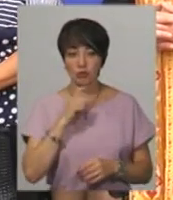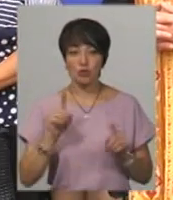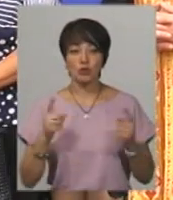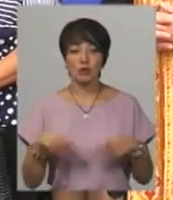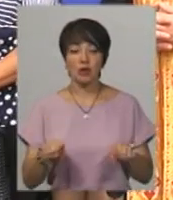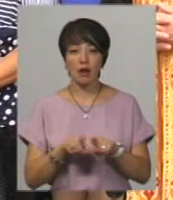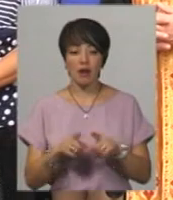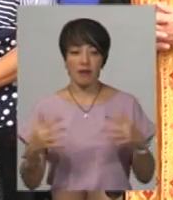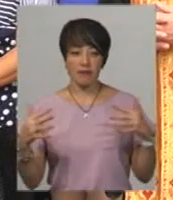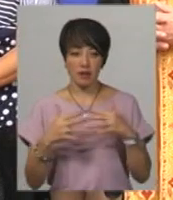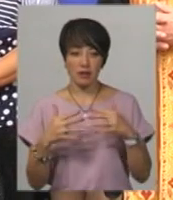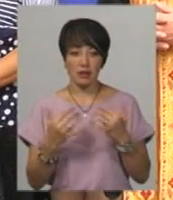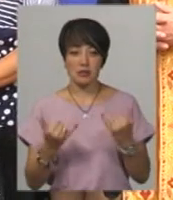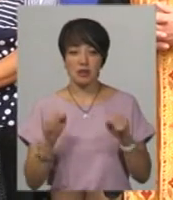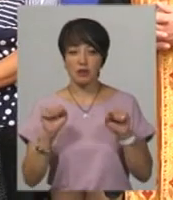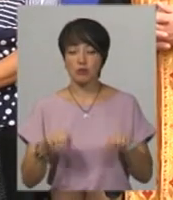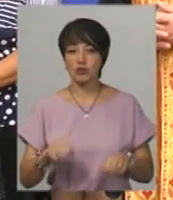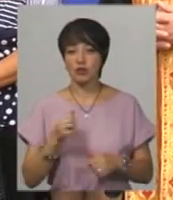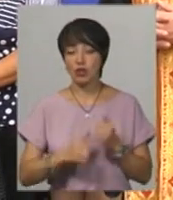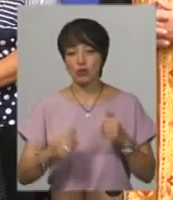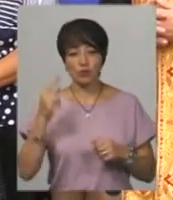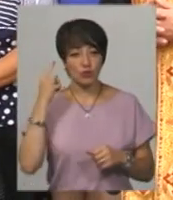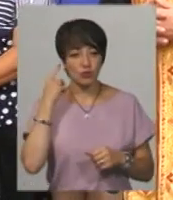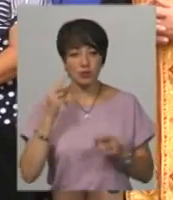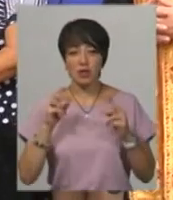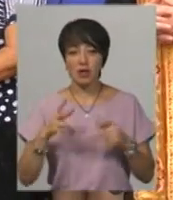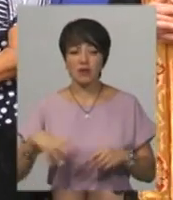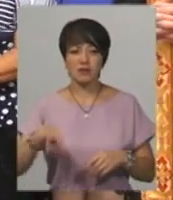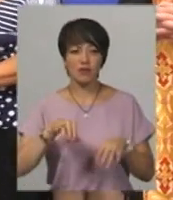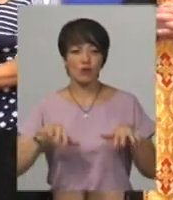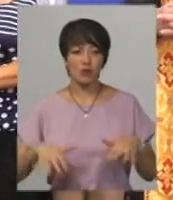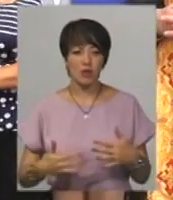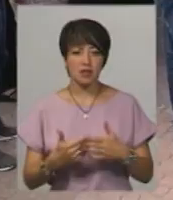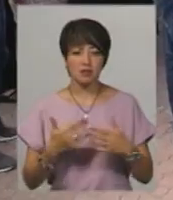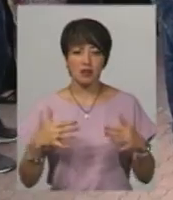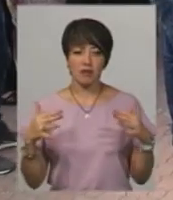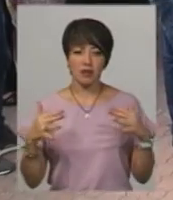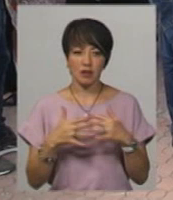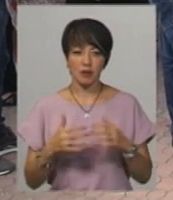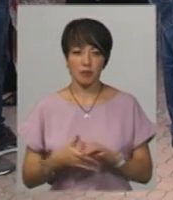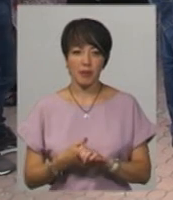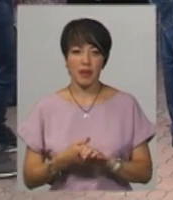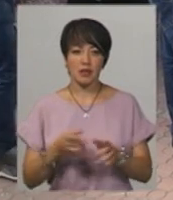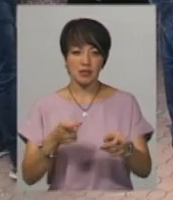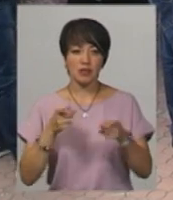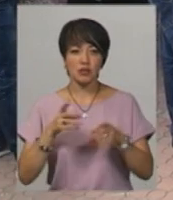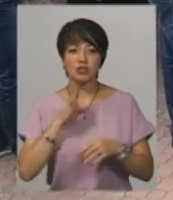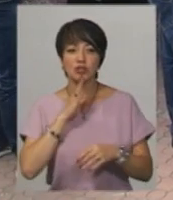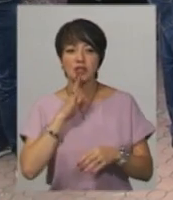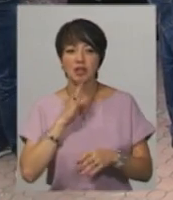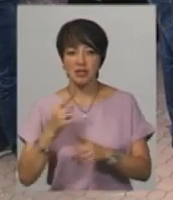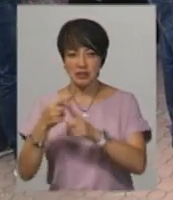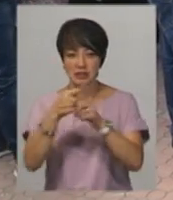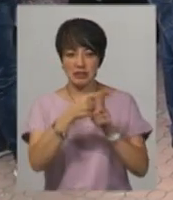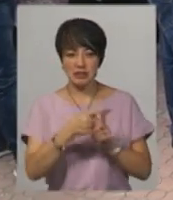таке війна. Хоча зараз можна часто почути, як всі втомилися від війни. Стріляла жінка, жінка-снайпер, яка